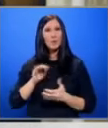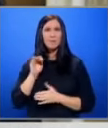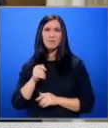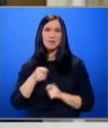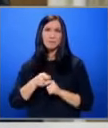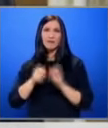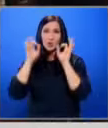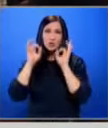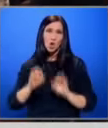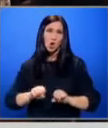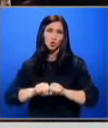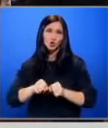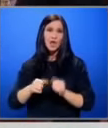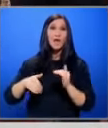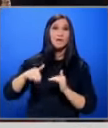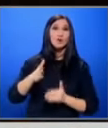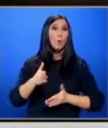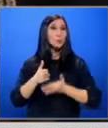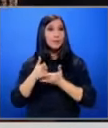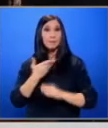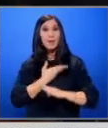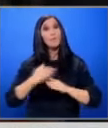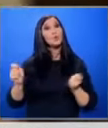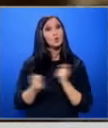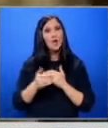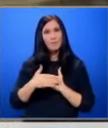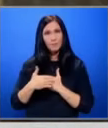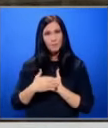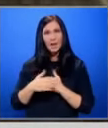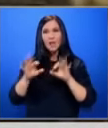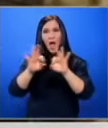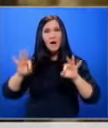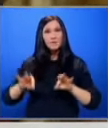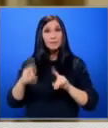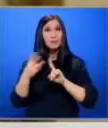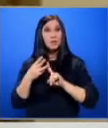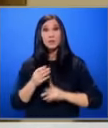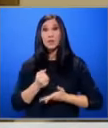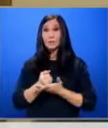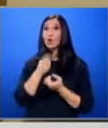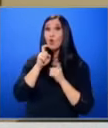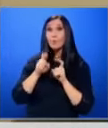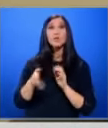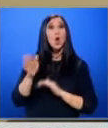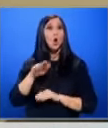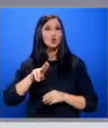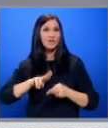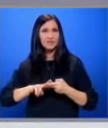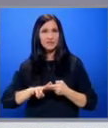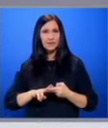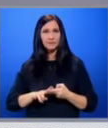нанесла сериозни щети върху подкрепата на Продължаваме промяната в рамките на третия мандат, коментира Още Василев.